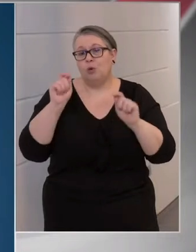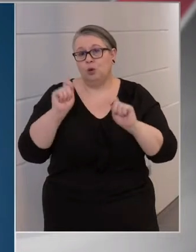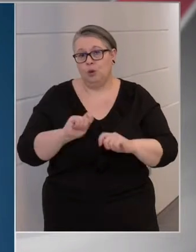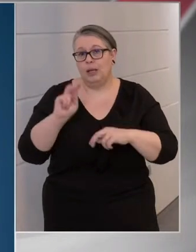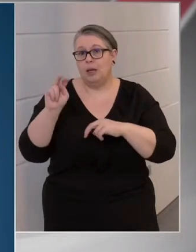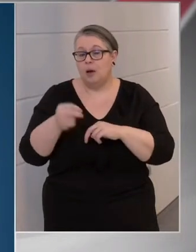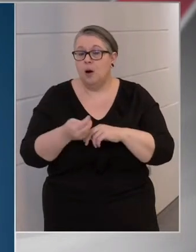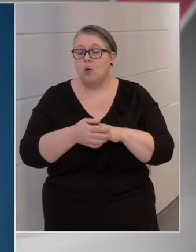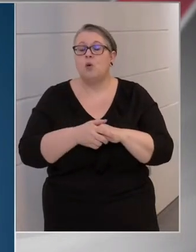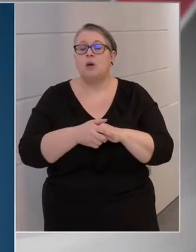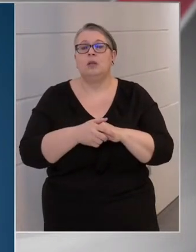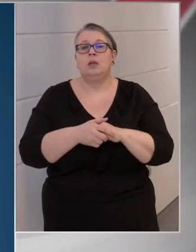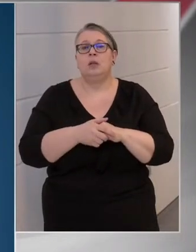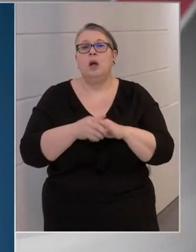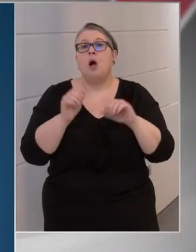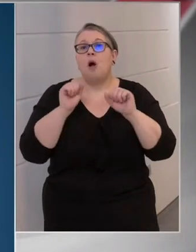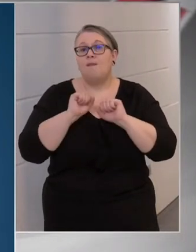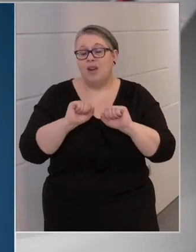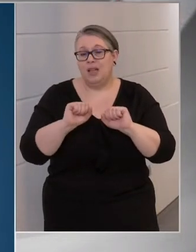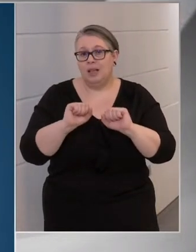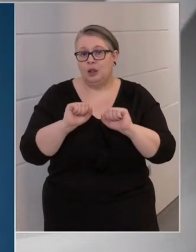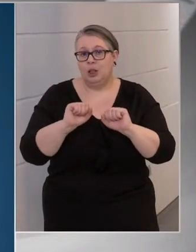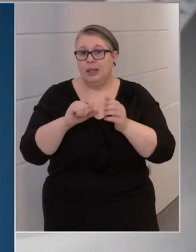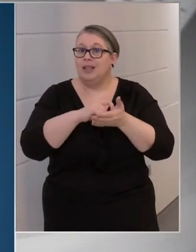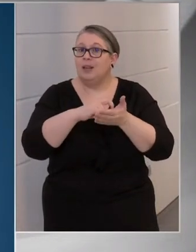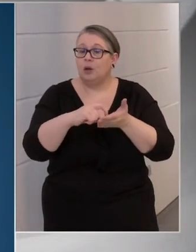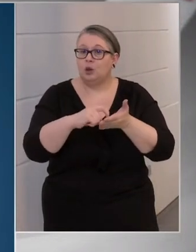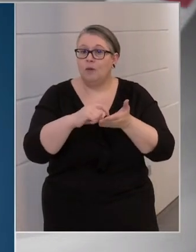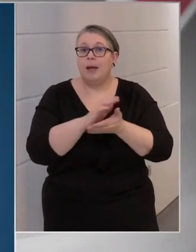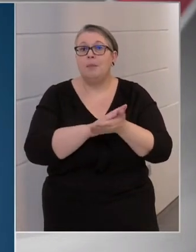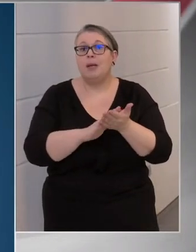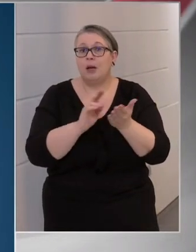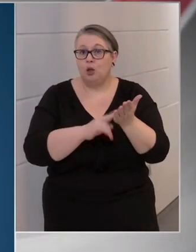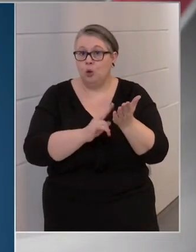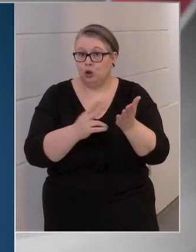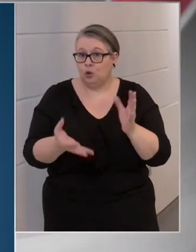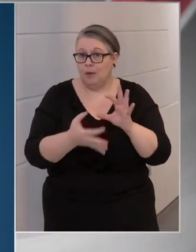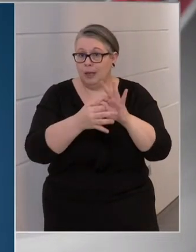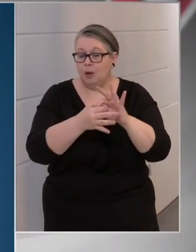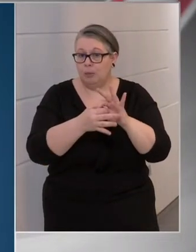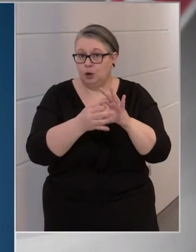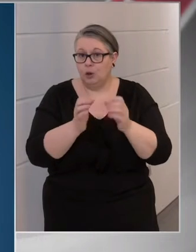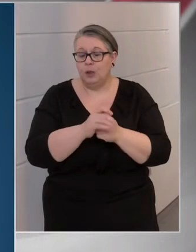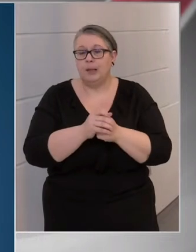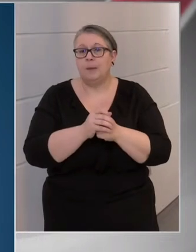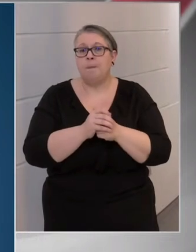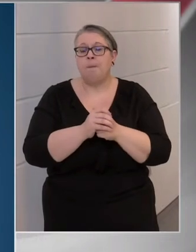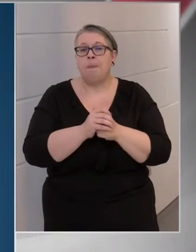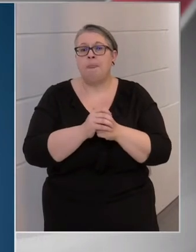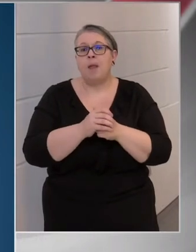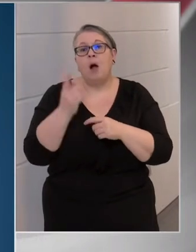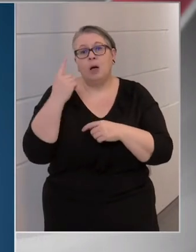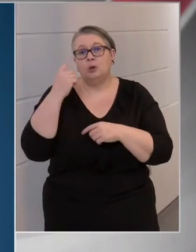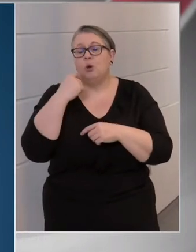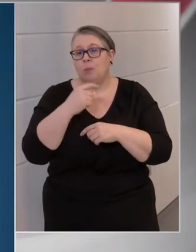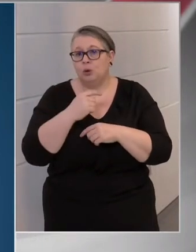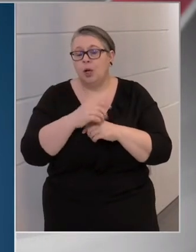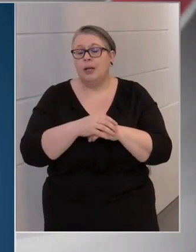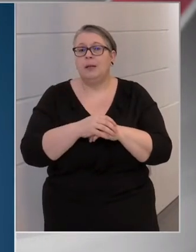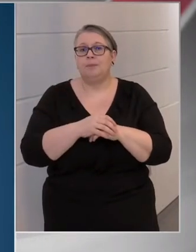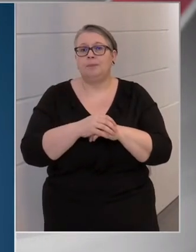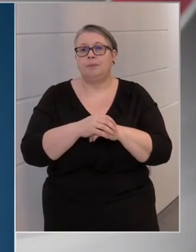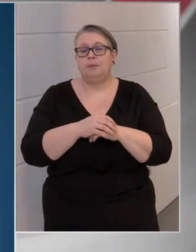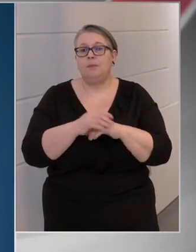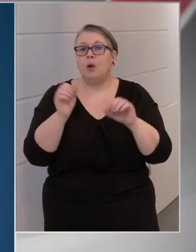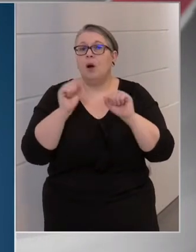is dönteni, hogy a védettségi igazolványokhoz milyen jogosítványokat kapcsoljunk. Azt tudjuk mondani, hogy